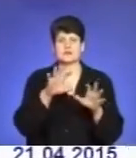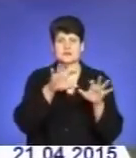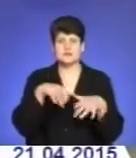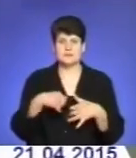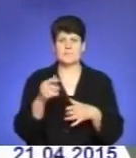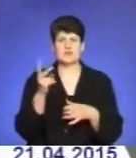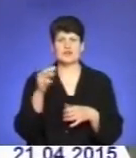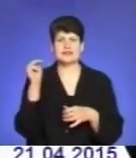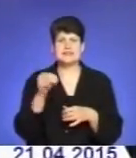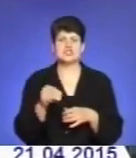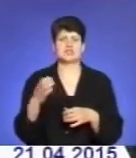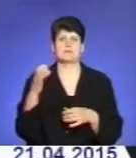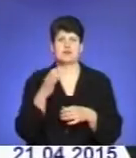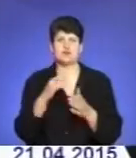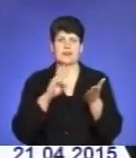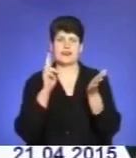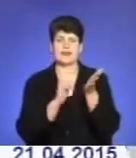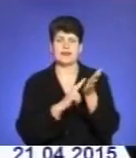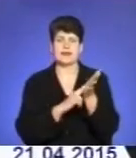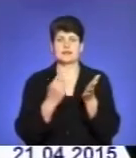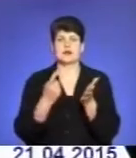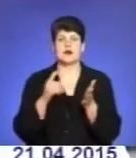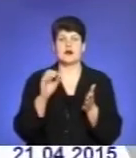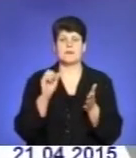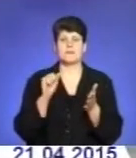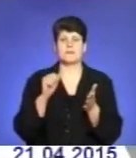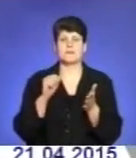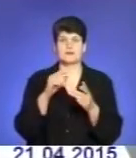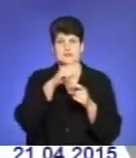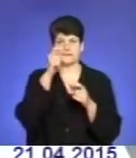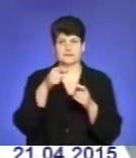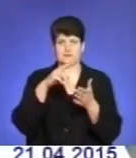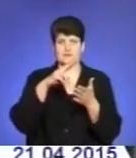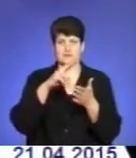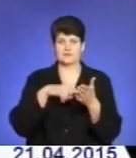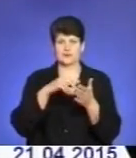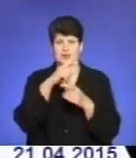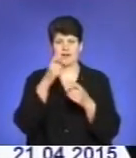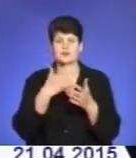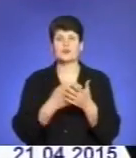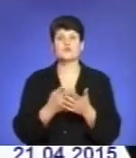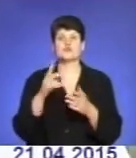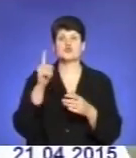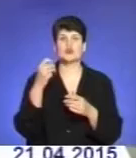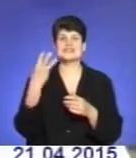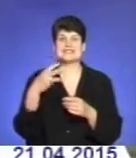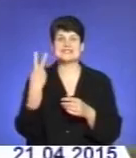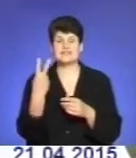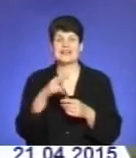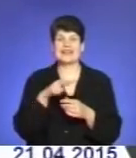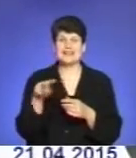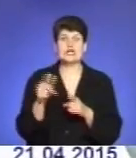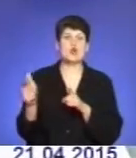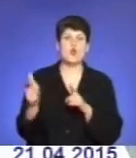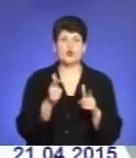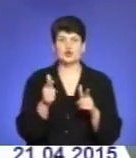фальсифікованої горілки з наклеєними на ній марками акцизного податку з ознаками підробки, 132 літри готової для розливу у